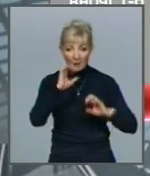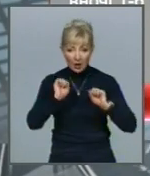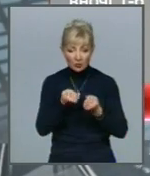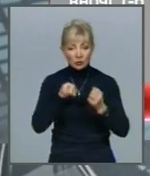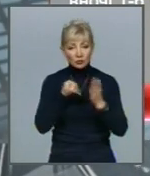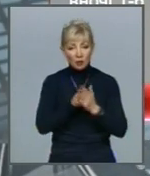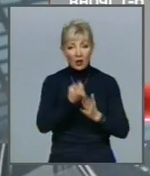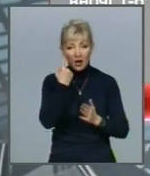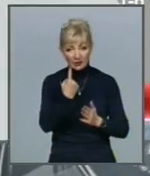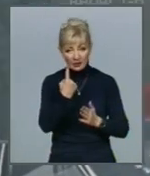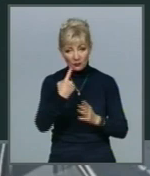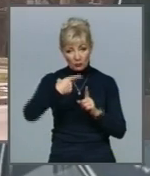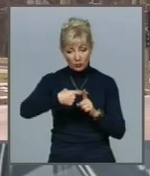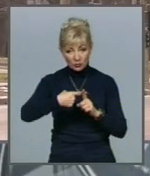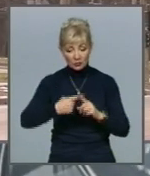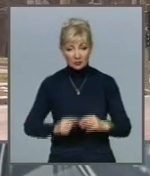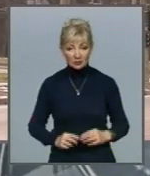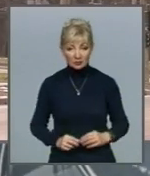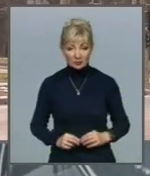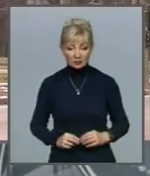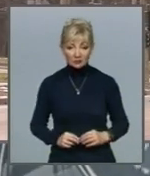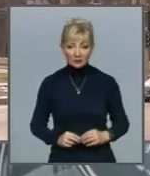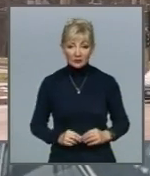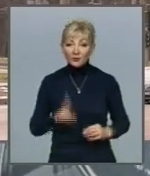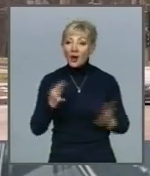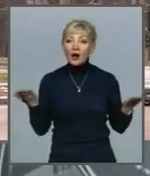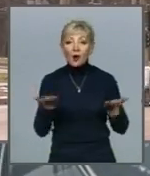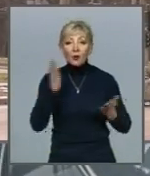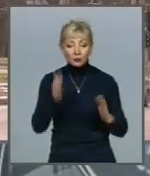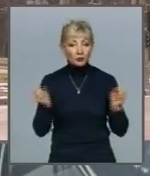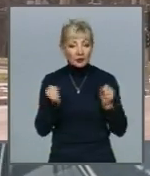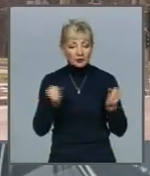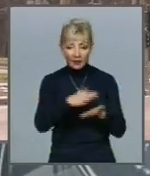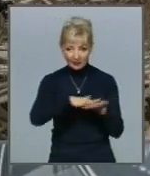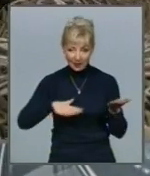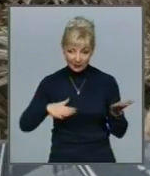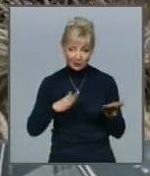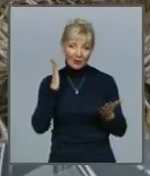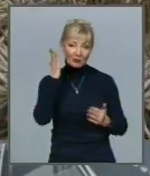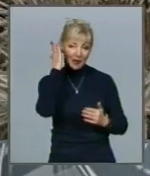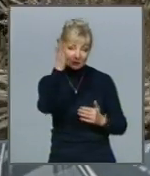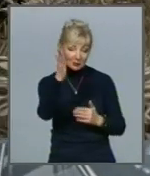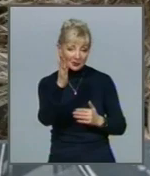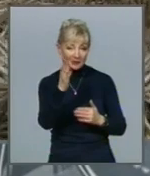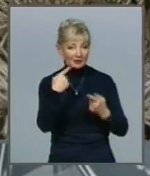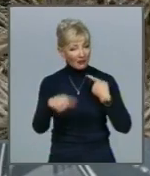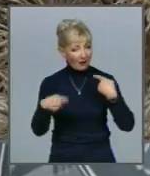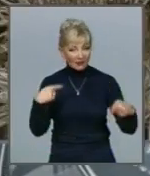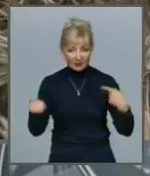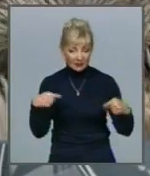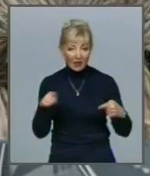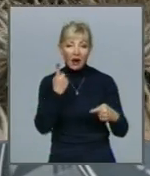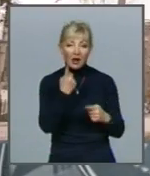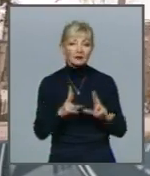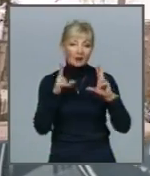1 градусу тепла А от якою буде зима В подальшому прогнози синоптиків різняться Одні